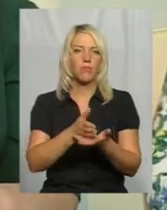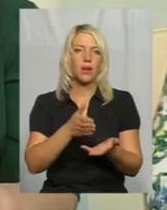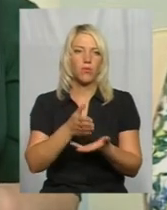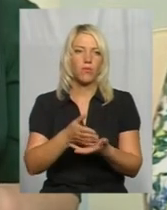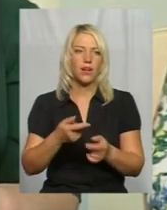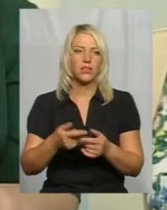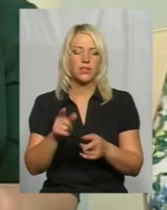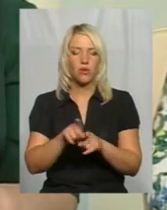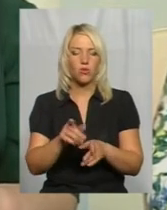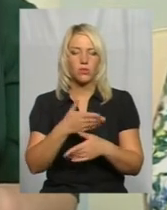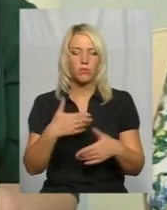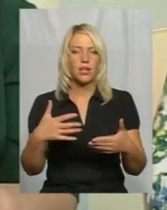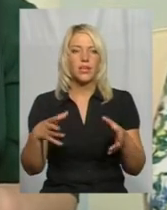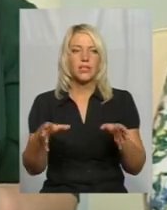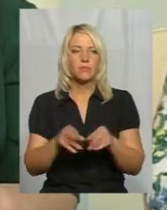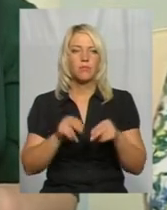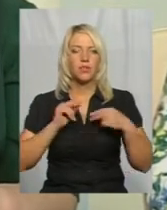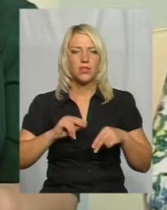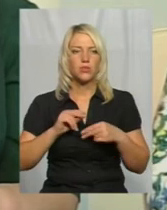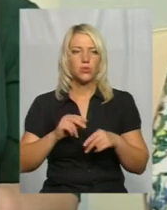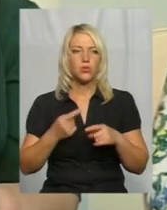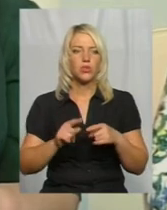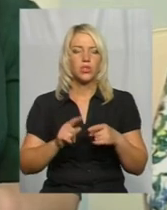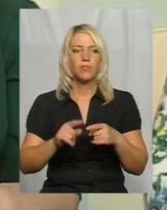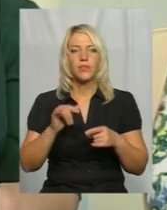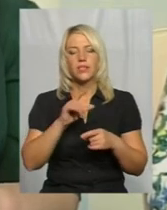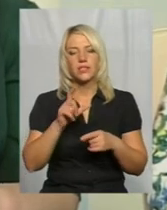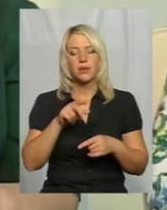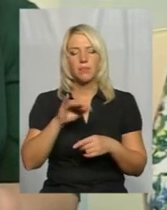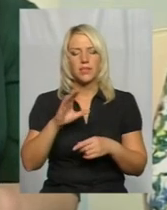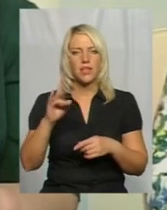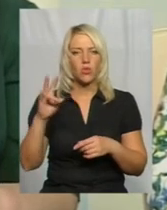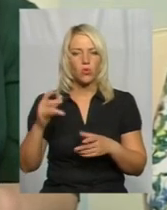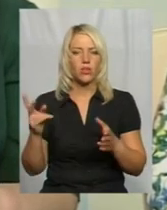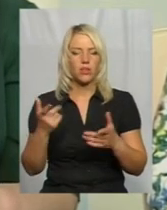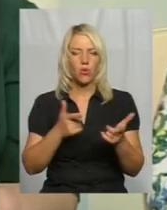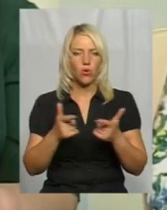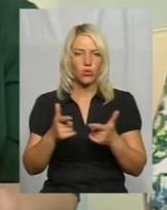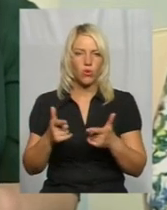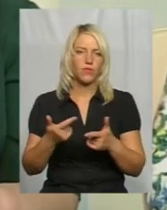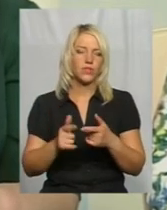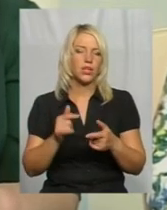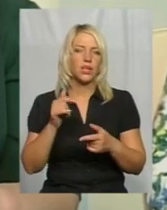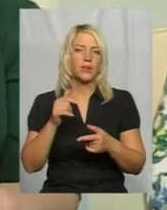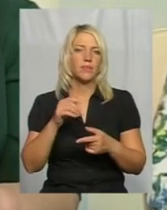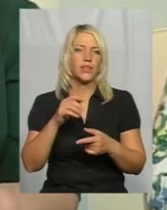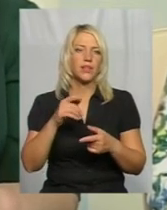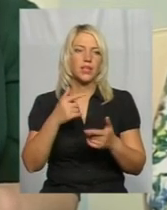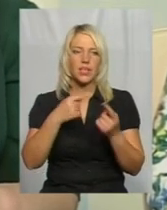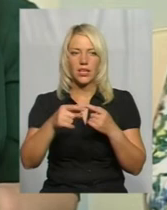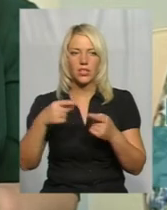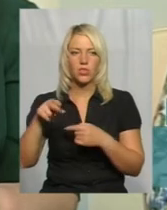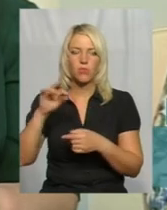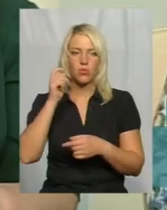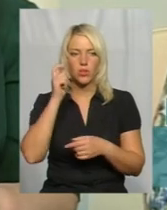ми, стісно, співпрацюємо з Писарівкою, які також готові допомагати, прийняти в центр матері і дитини. І в інших по країні